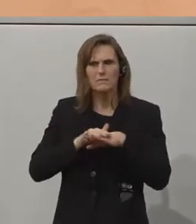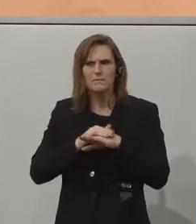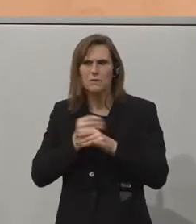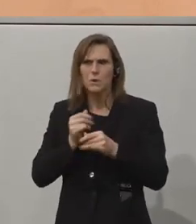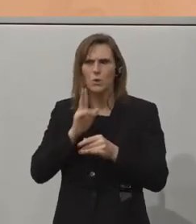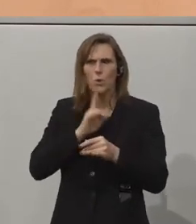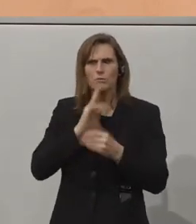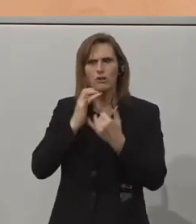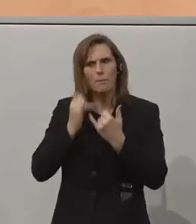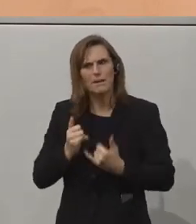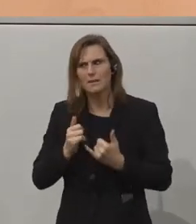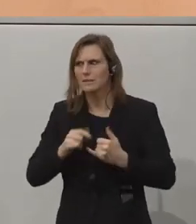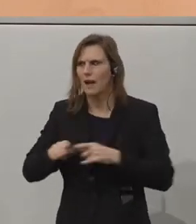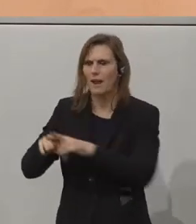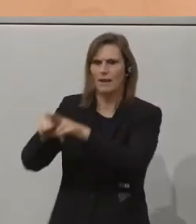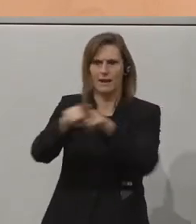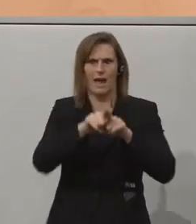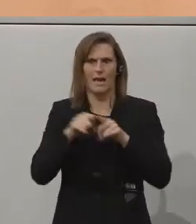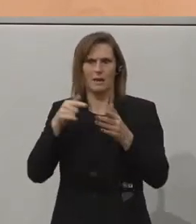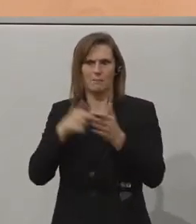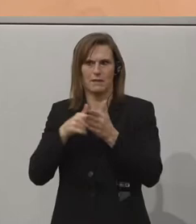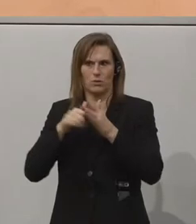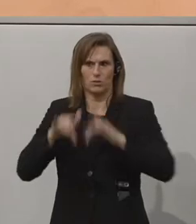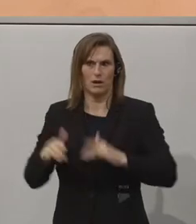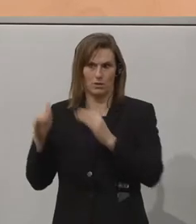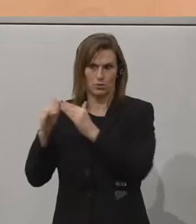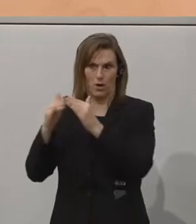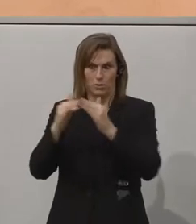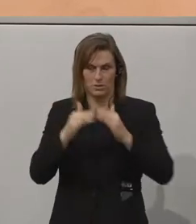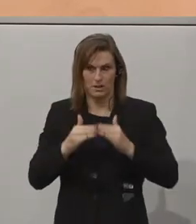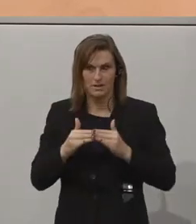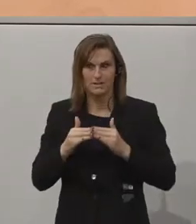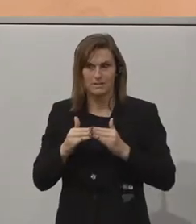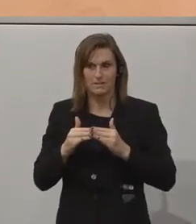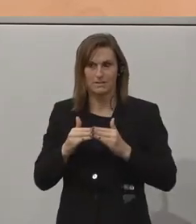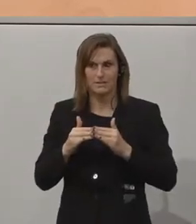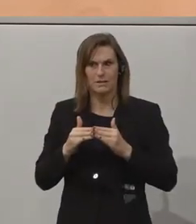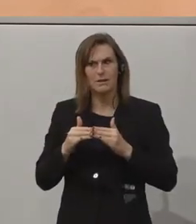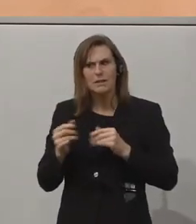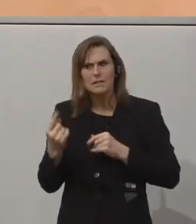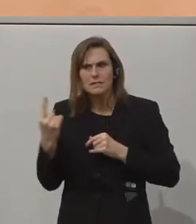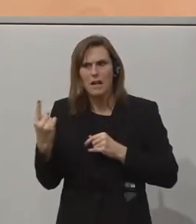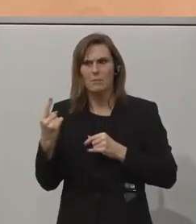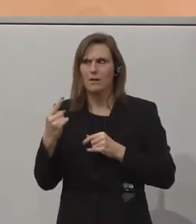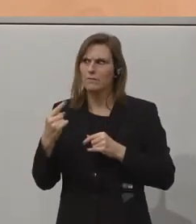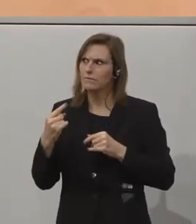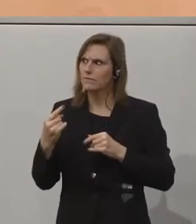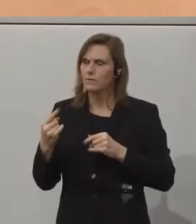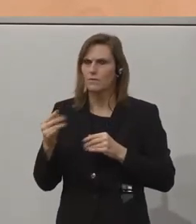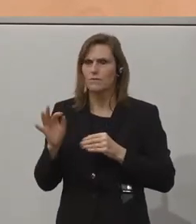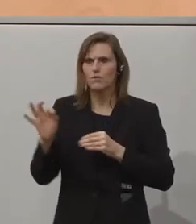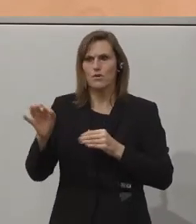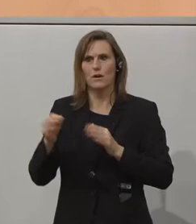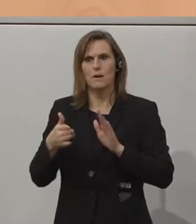unter den gleichen Voraussetzungen zu Hause. Und sie hat das als eine besondere Bestätigung auch ihrer